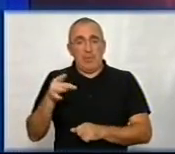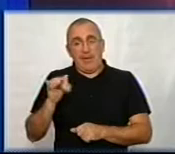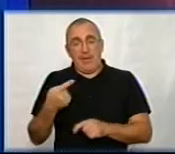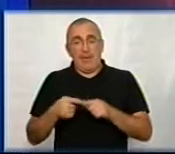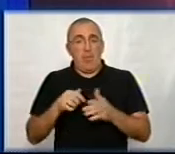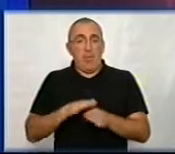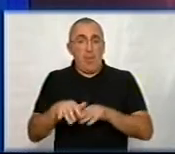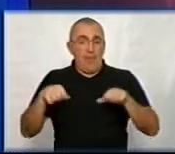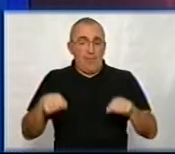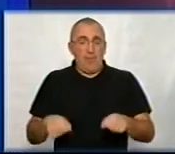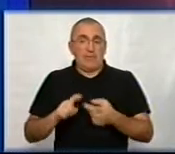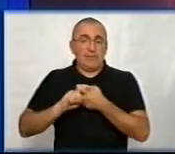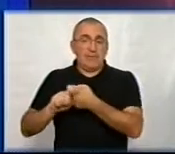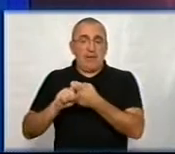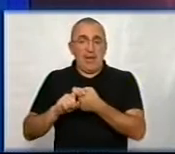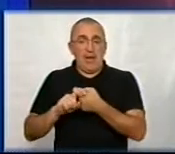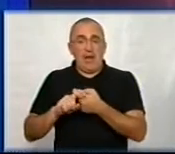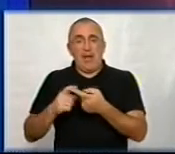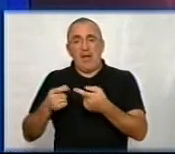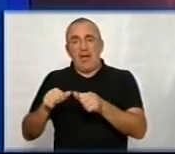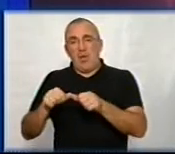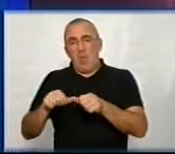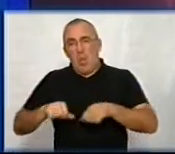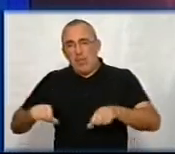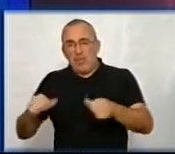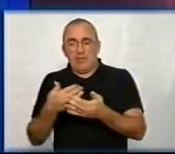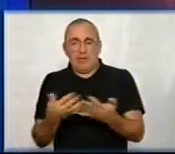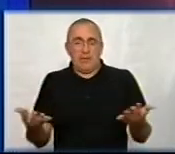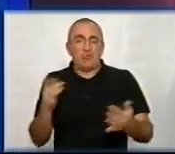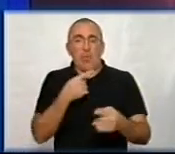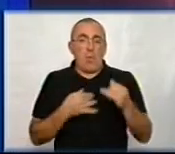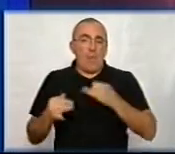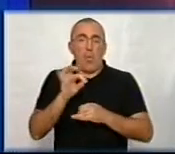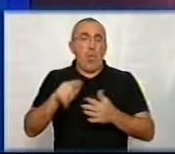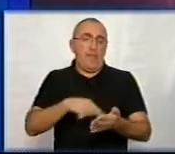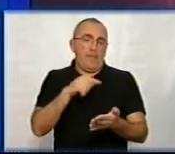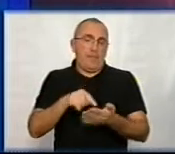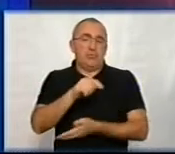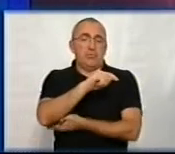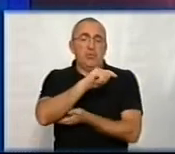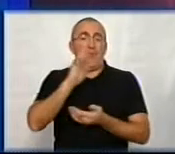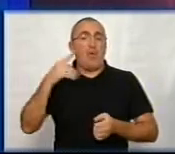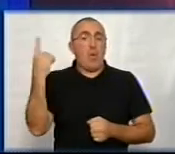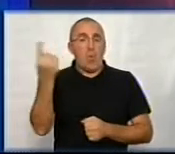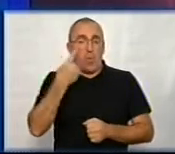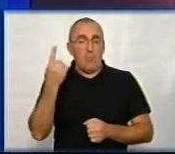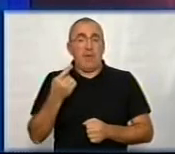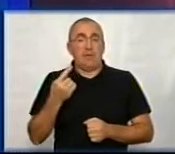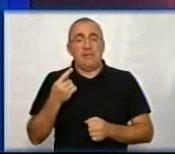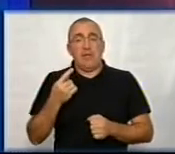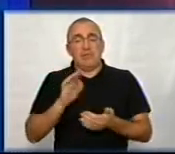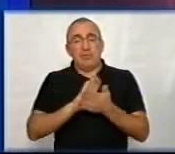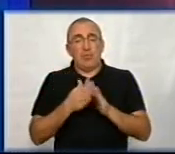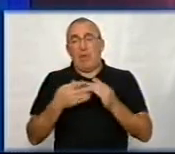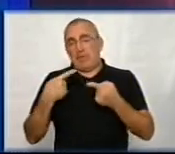повноваженнях це тільки зв'язок з квартальними комітетами і тому подібне. Ну, це якщо говорити про місто. В області, звичайно, ситуація дещо